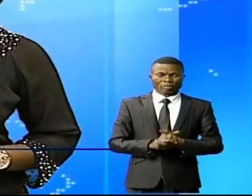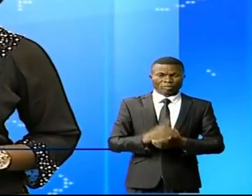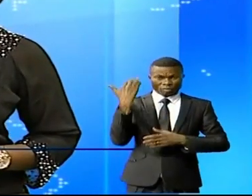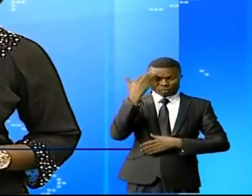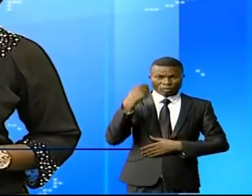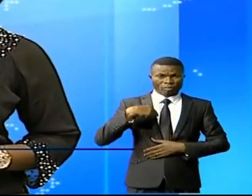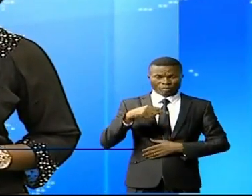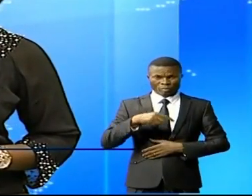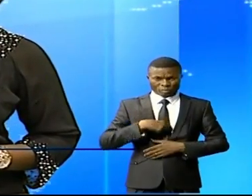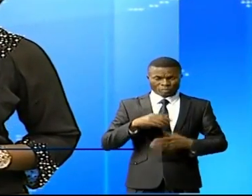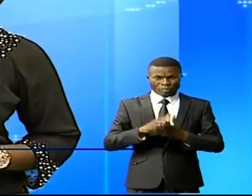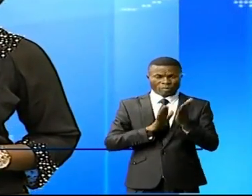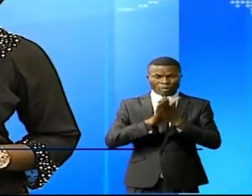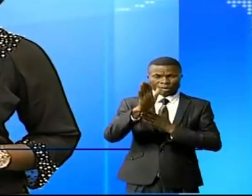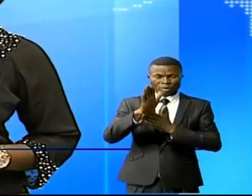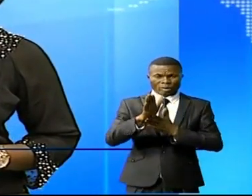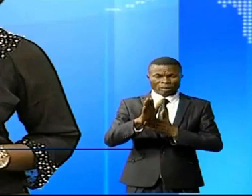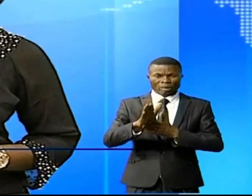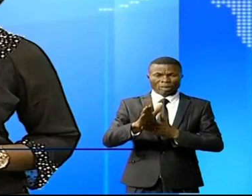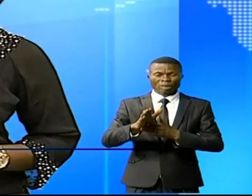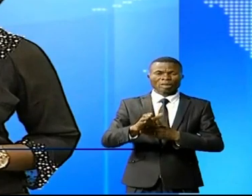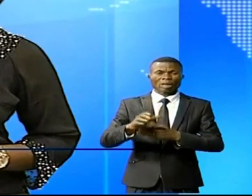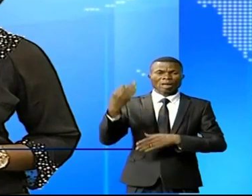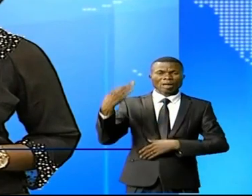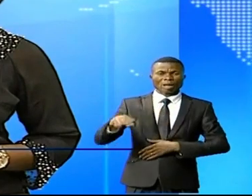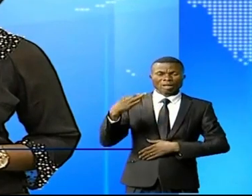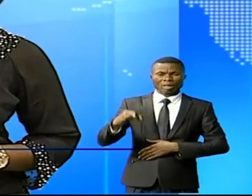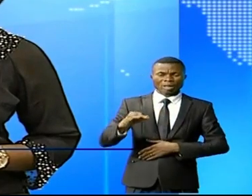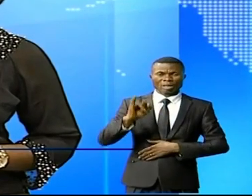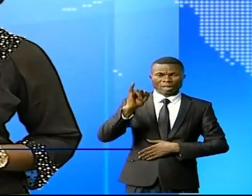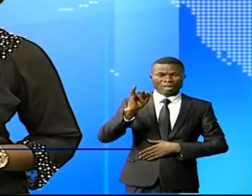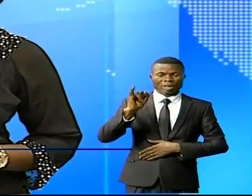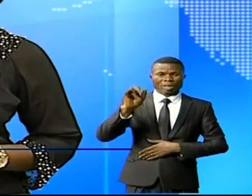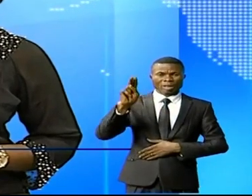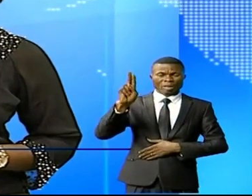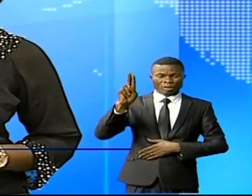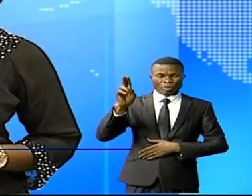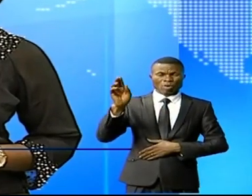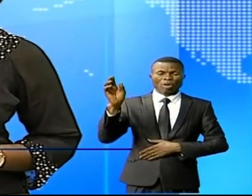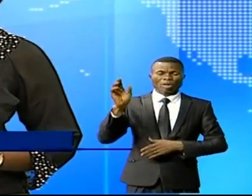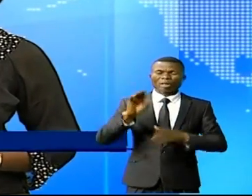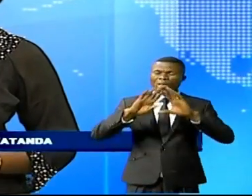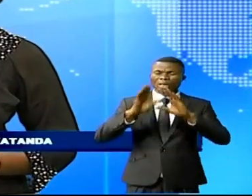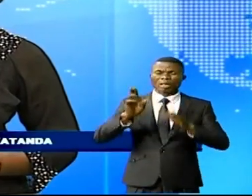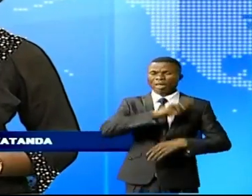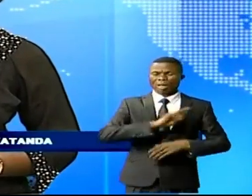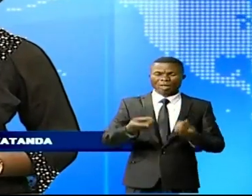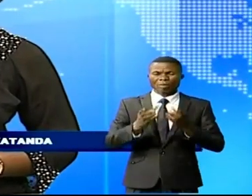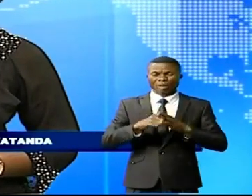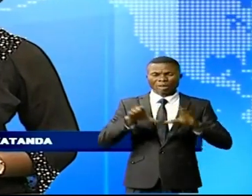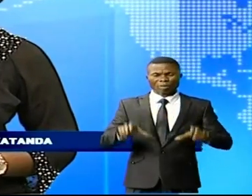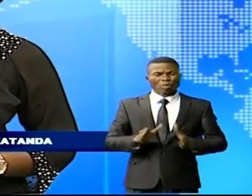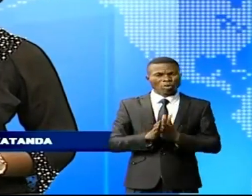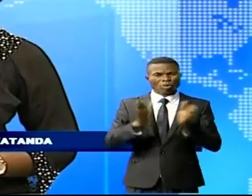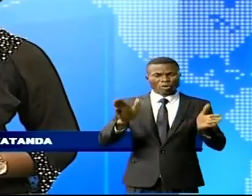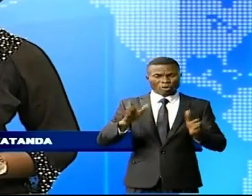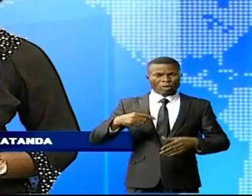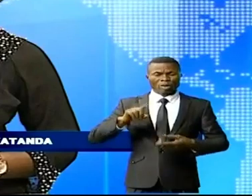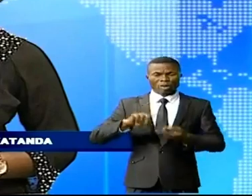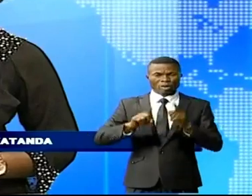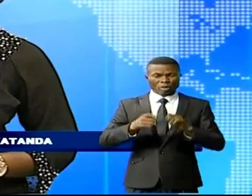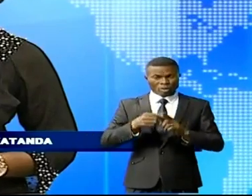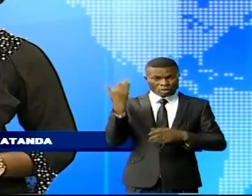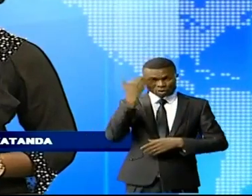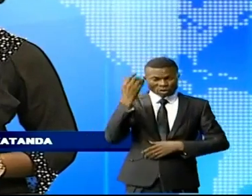suivis au 15e arrondissement à Paris, en Itourie, en Boujimaï, en République démocratique du Congo. Vous nous avez également